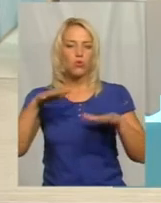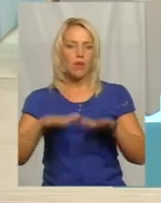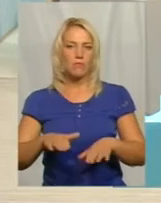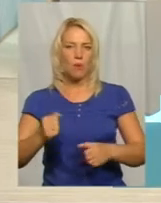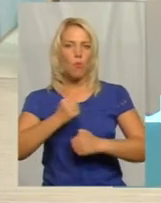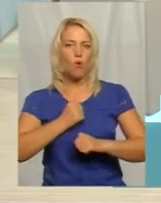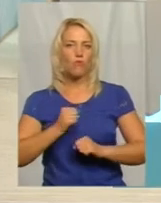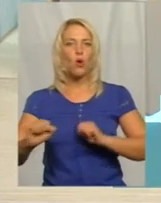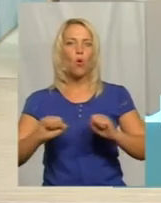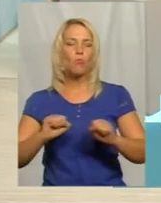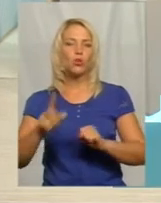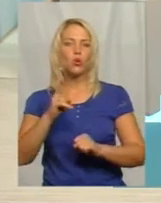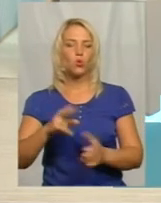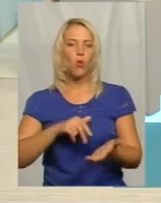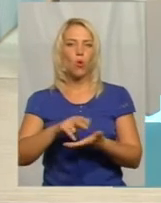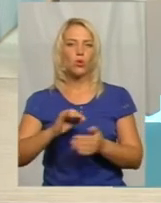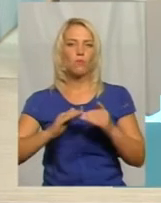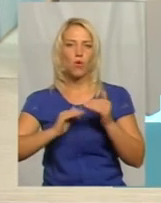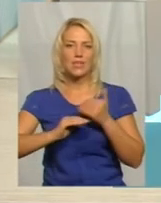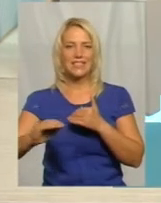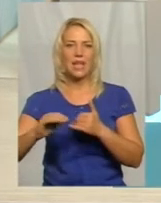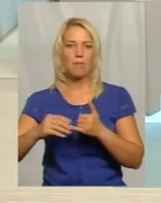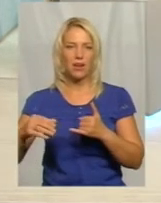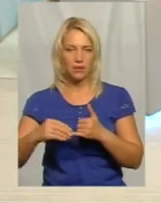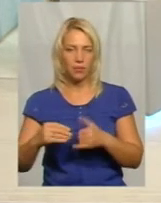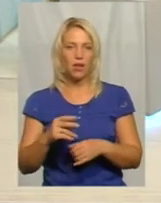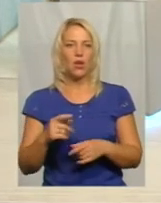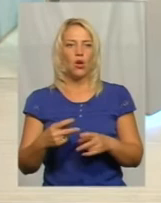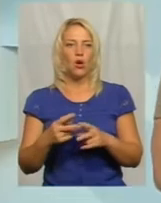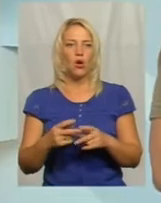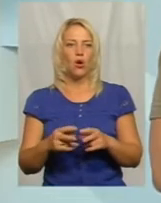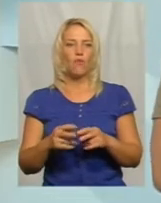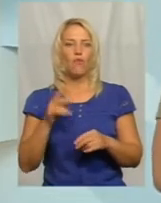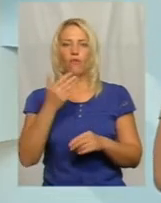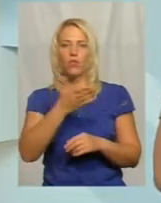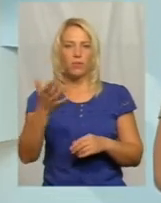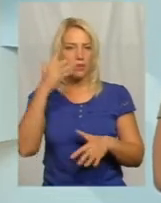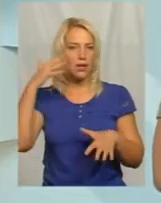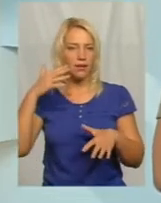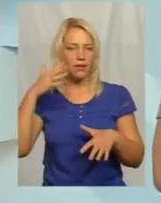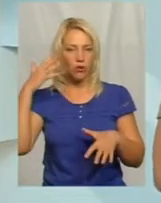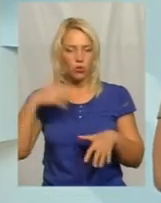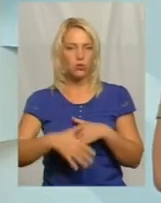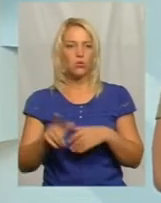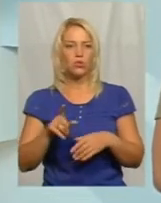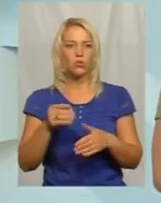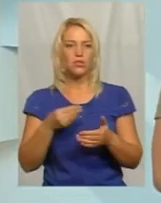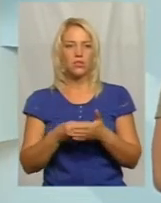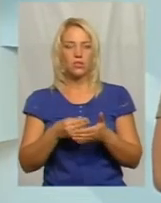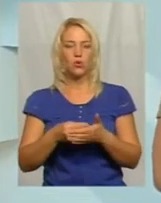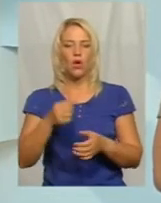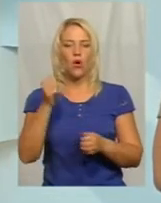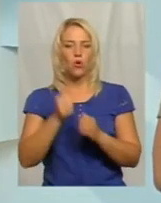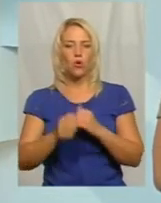командири, які ходять по землі, одні і ті ж шуми, вони прекрасно розуміють ціну кожного нашого хлопця.